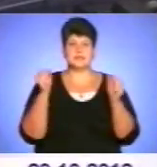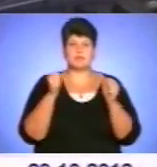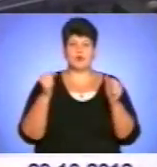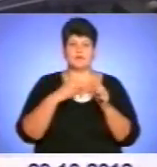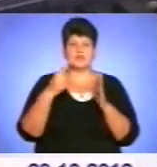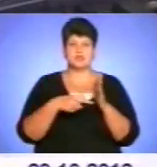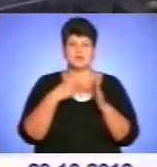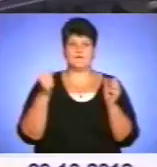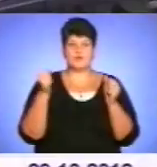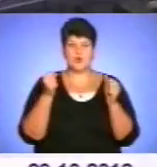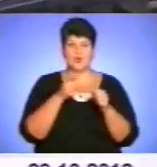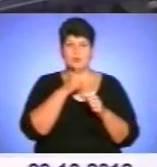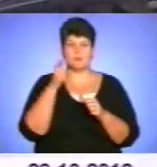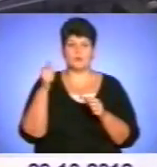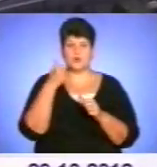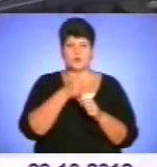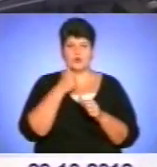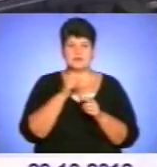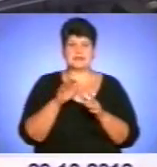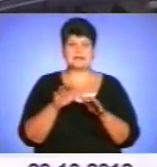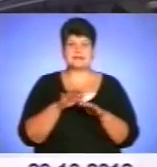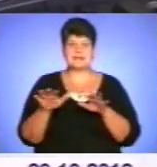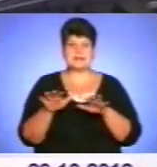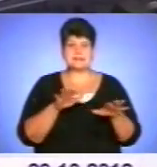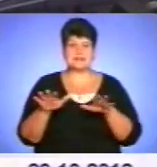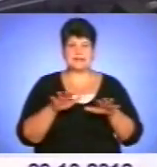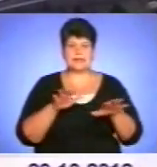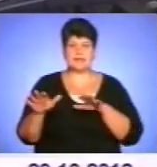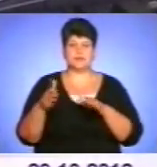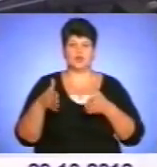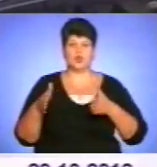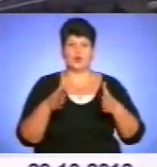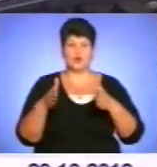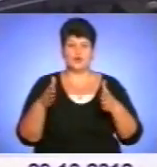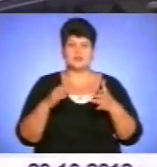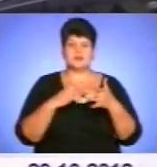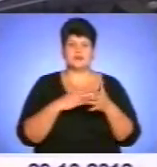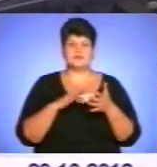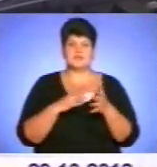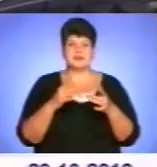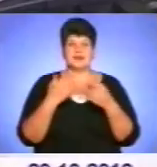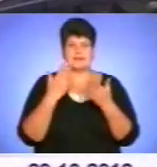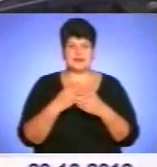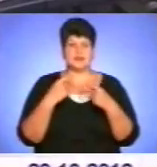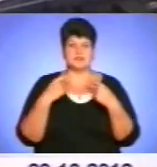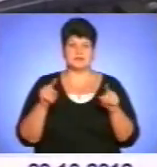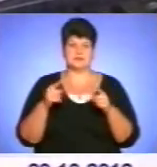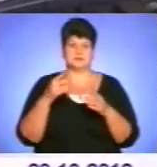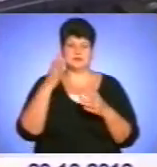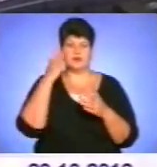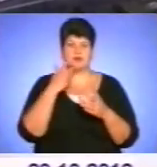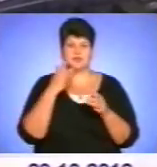холодну пору року, на слизькій дорогі чи по снігу, є різниця між літніми шинами і зимовими.